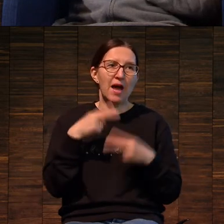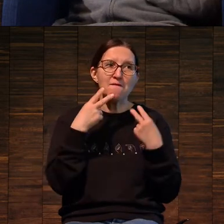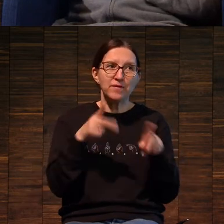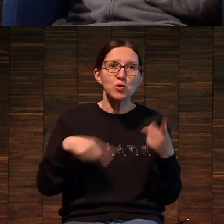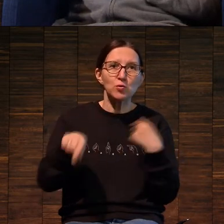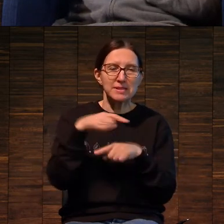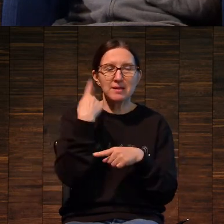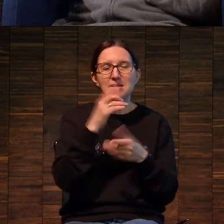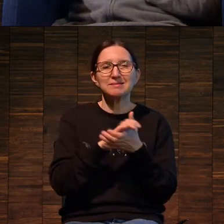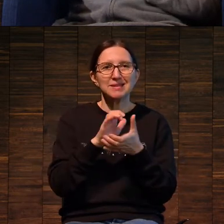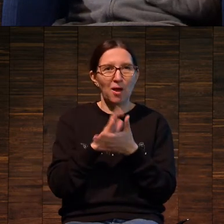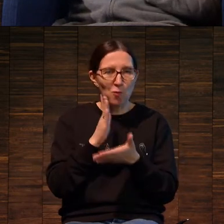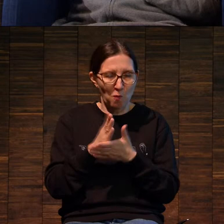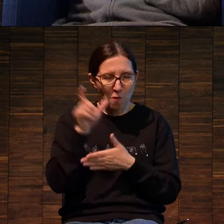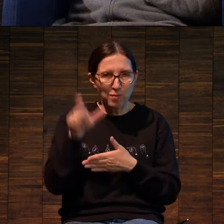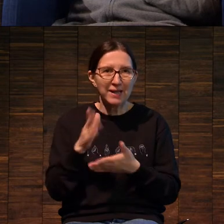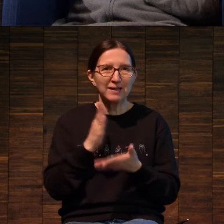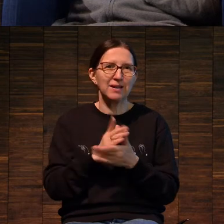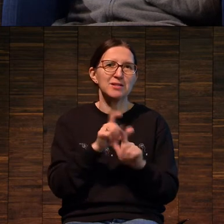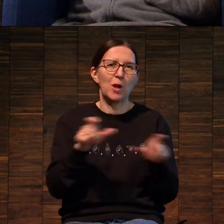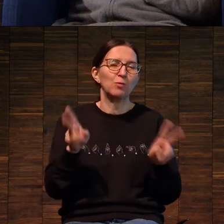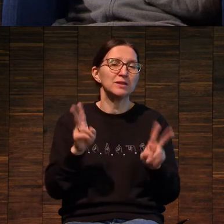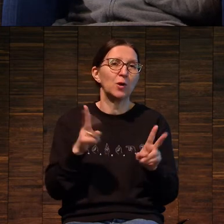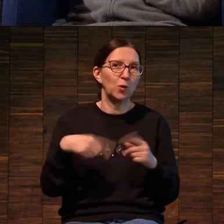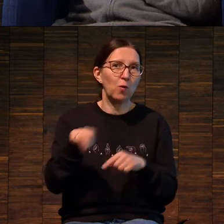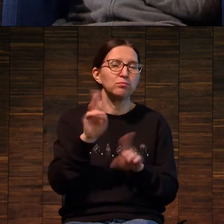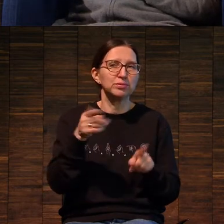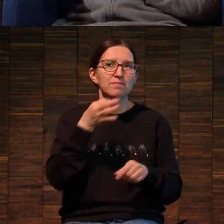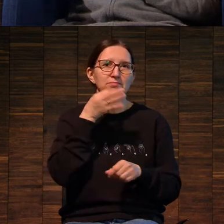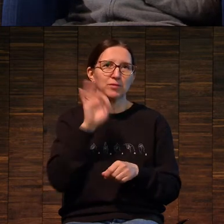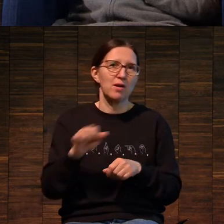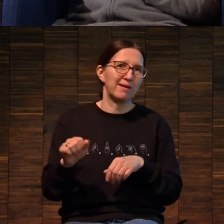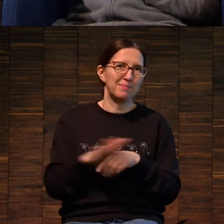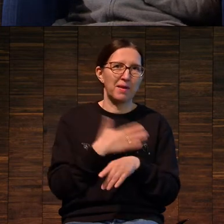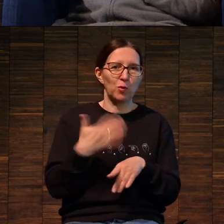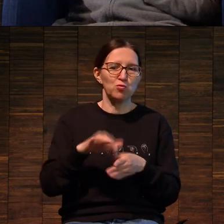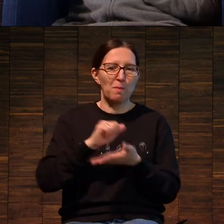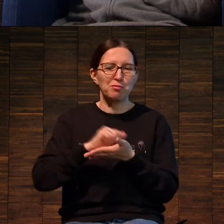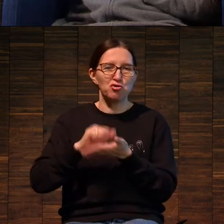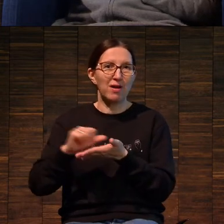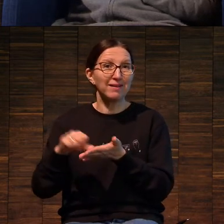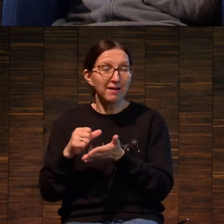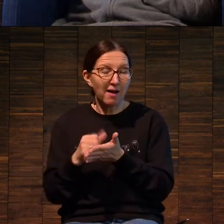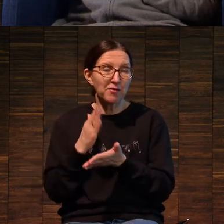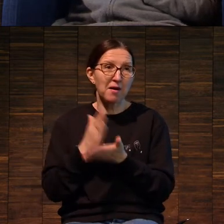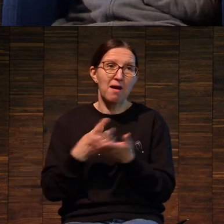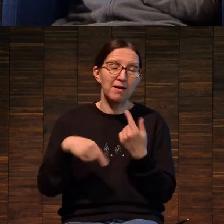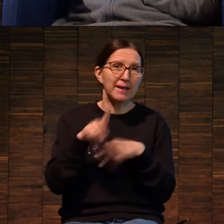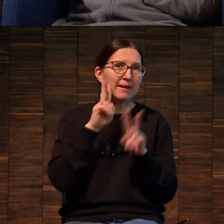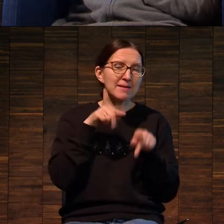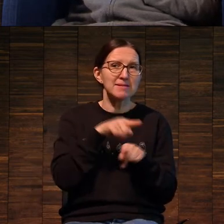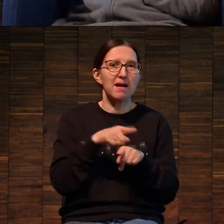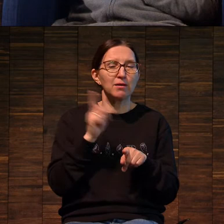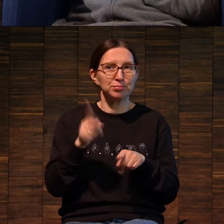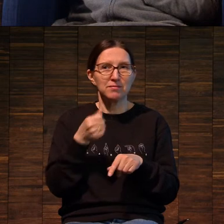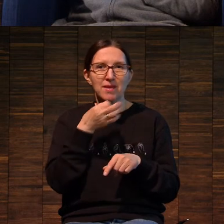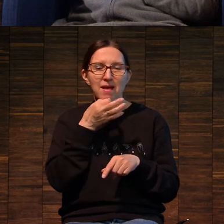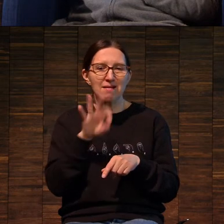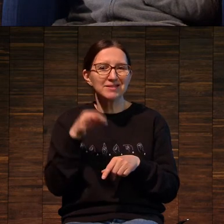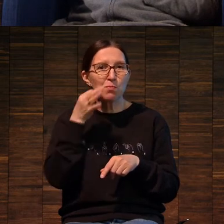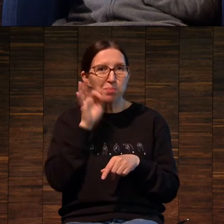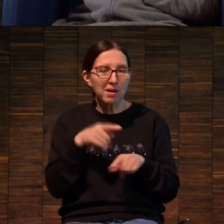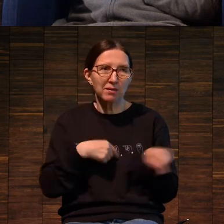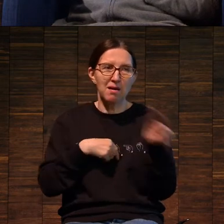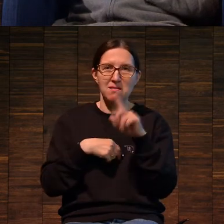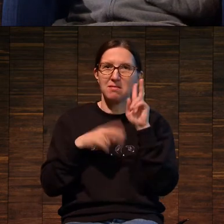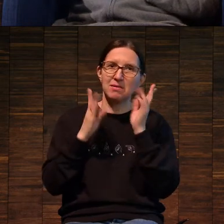вижу здесь знакомые лица и людей, которые, в общем, эксперты в печатной графике с одной стороны. С другой стороны, я не знаю, насколько экспертны тех, от